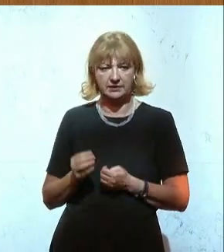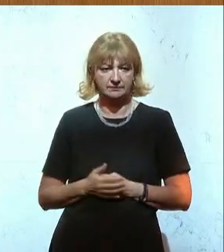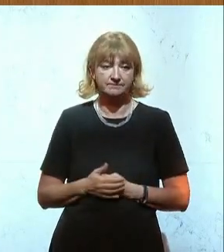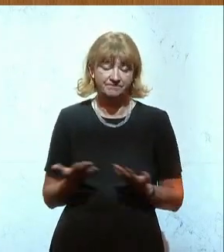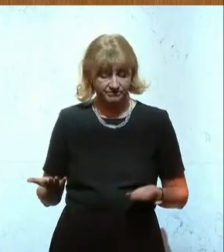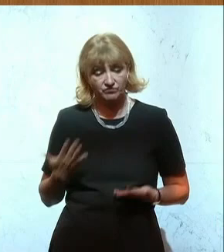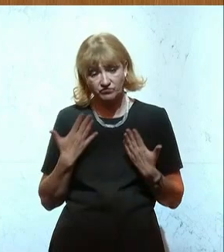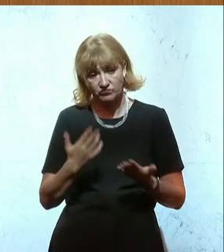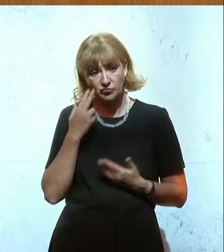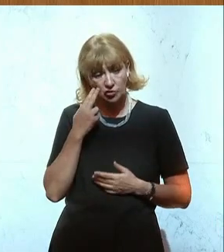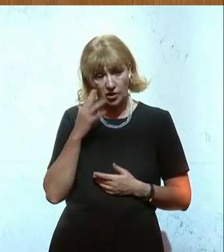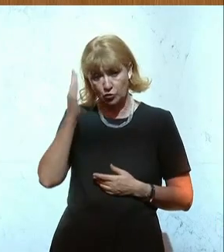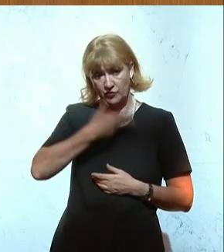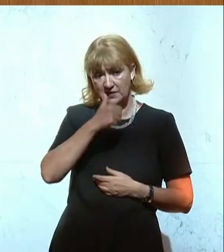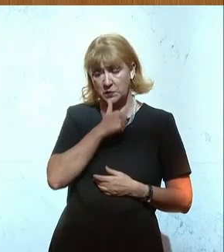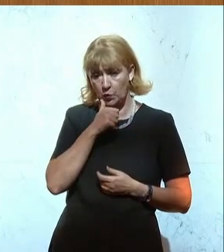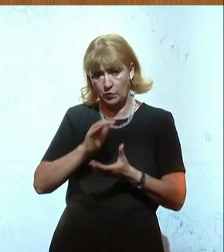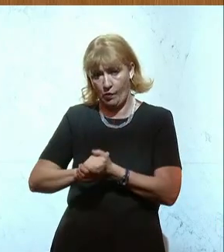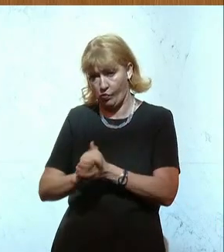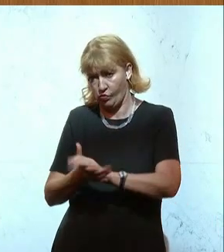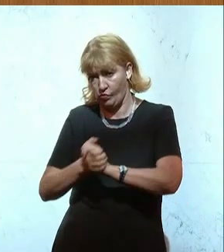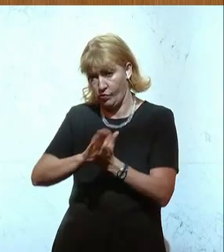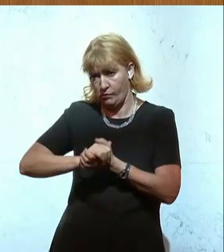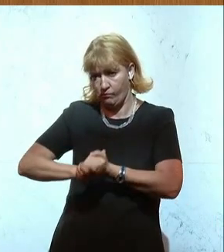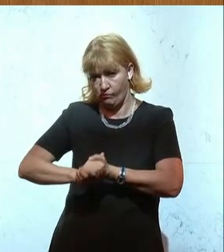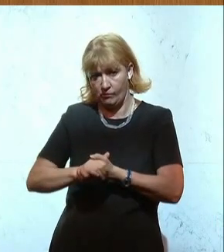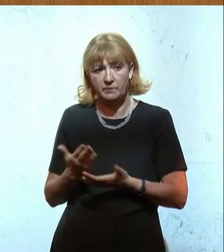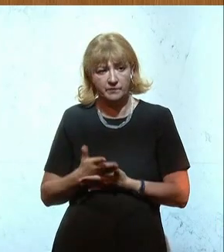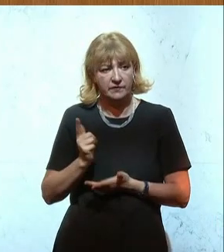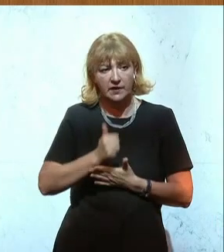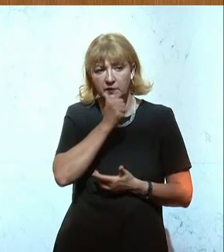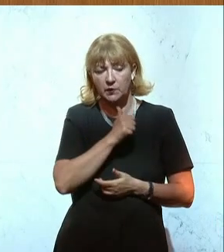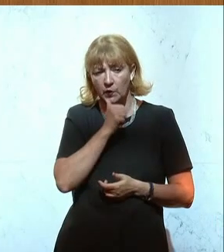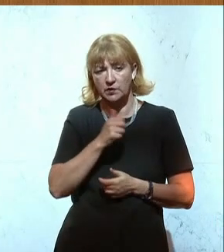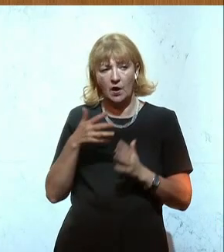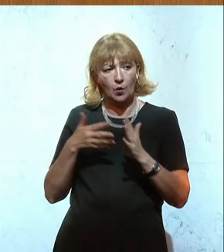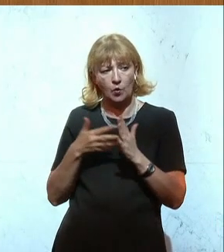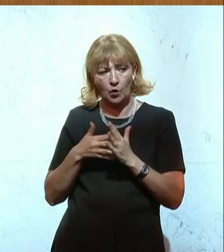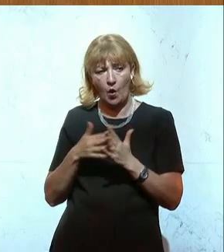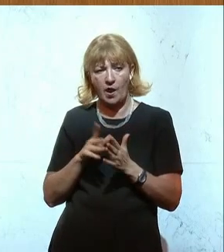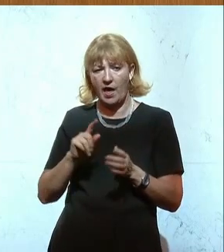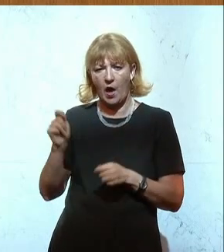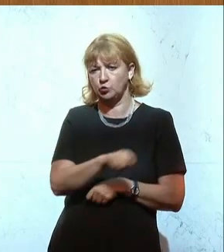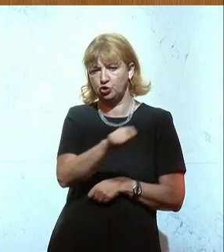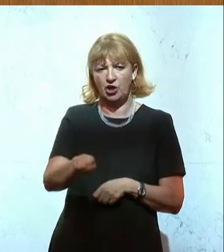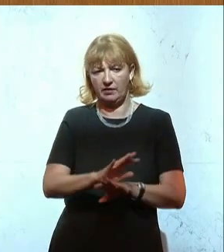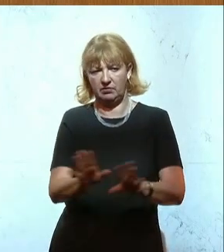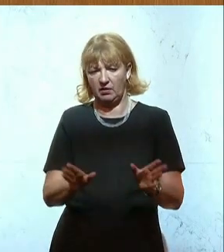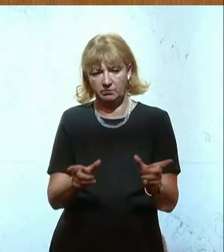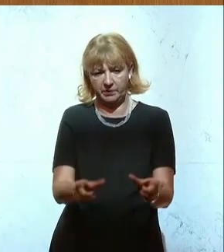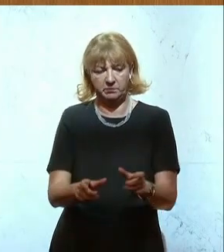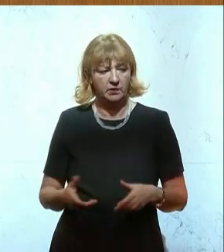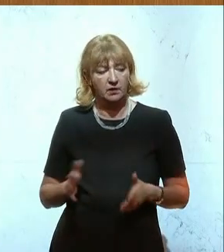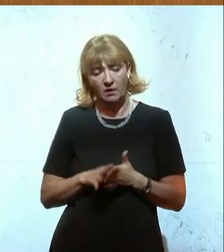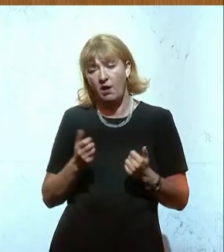So schaut es aus, wenn Schwarz-Grün backeln, um jegliche grüne Kontrolle auszuschalten. Übrigens einige